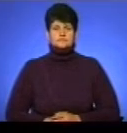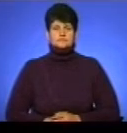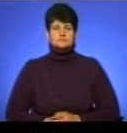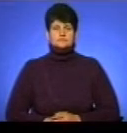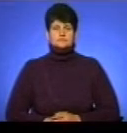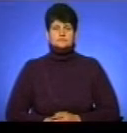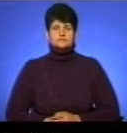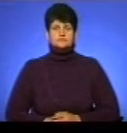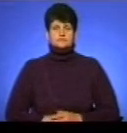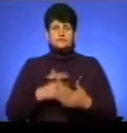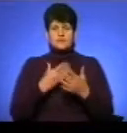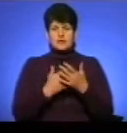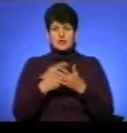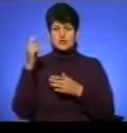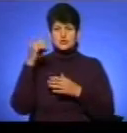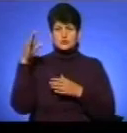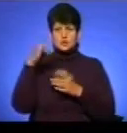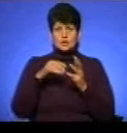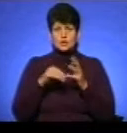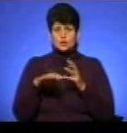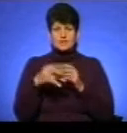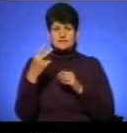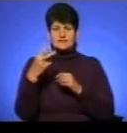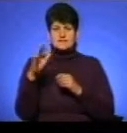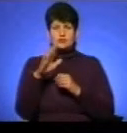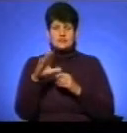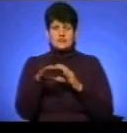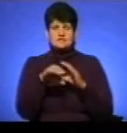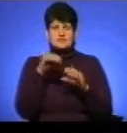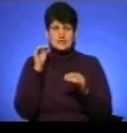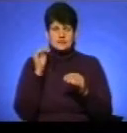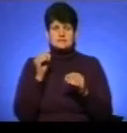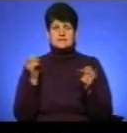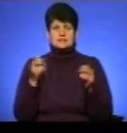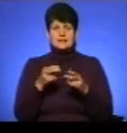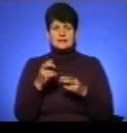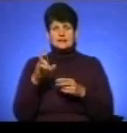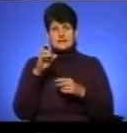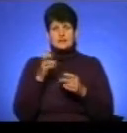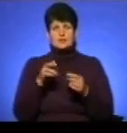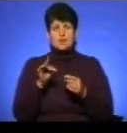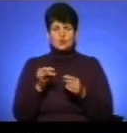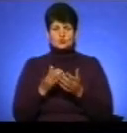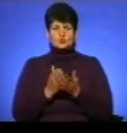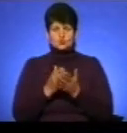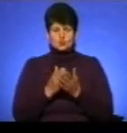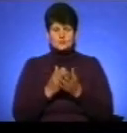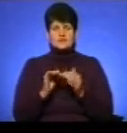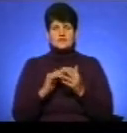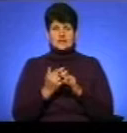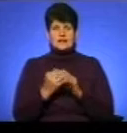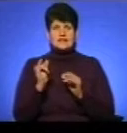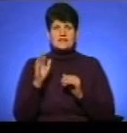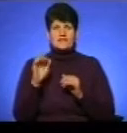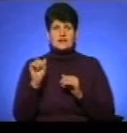У зразках соняшника і ґрунту, які 20 вересня відібрали спеціалісти Держпродспоживслужби на полях села Івани Пусти,